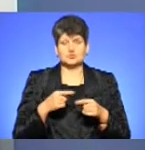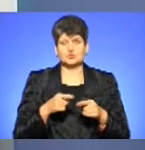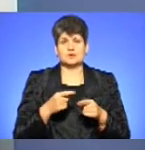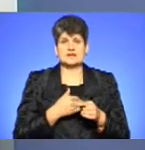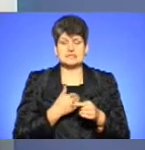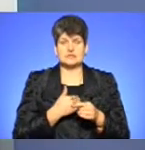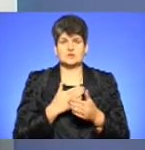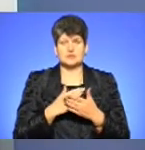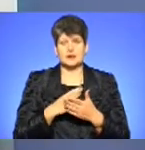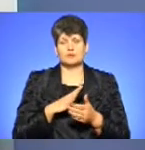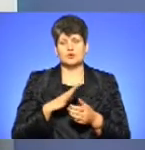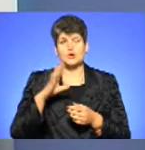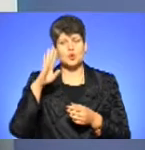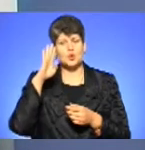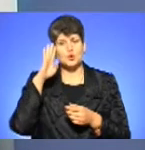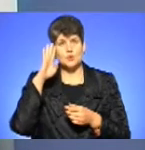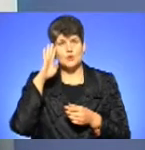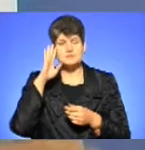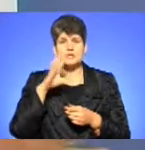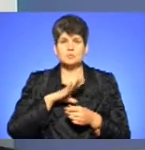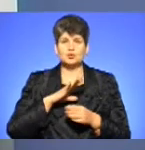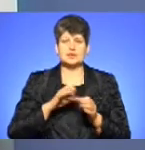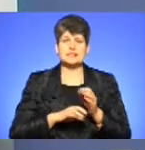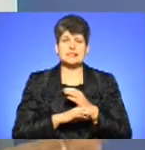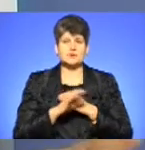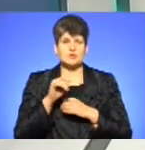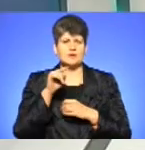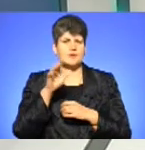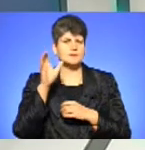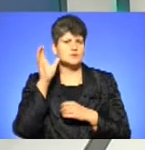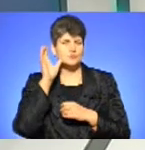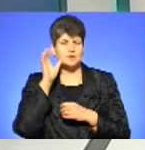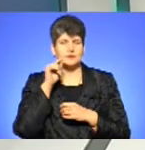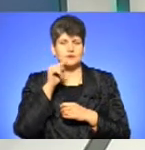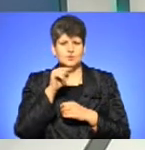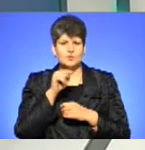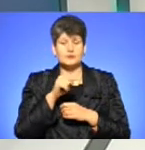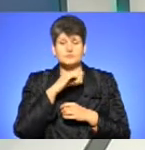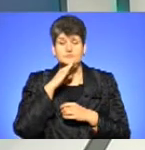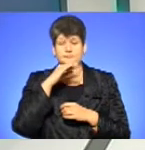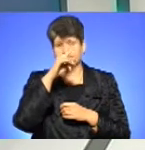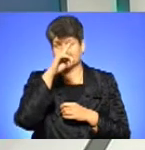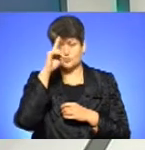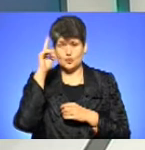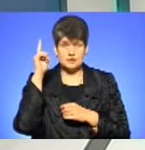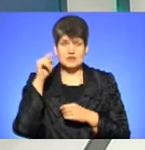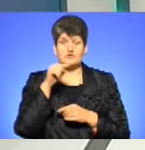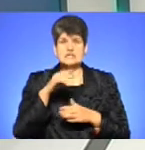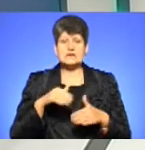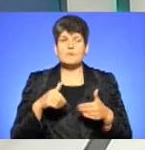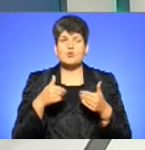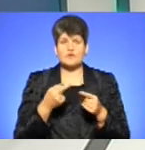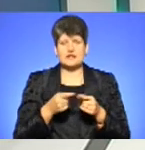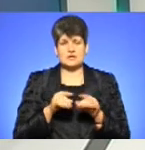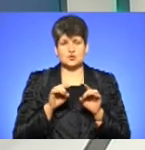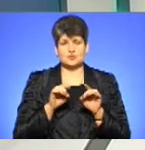ініціаторами, насправді, були хлопці, які були на Сході, які там наслухалися отого продукту в досталь, і вони запропонували таку